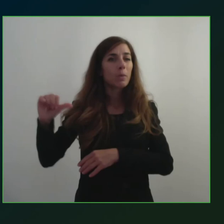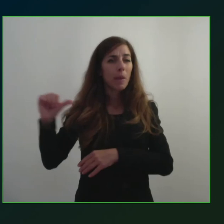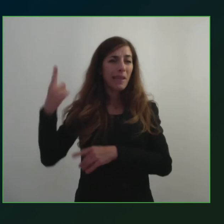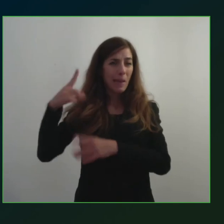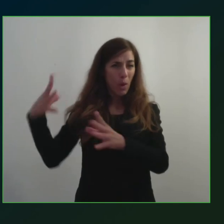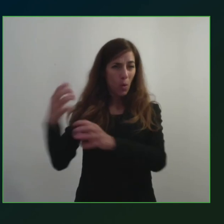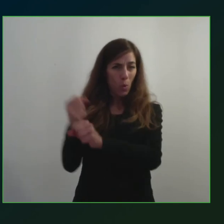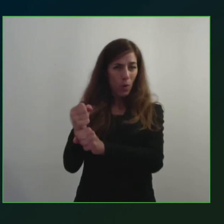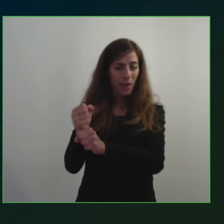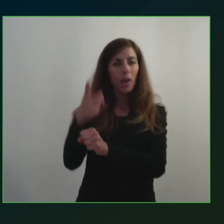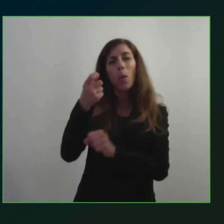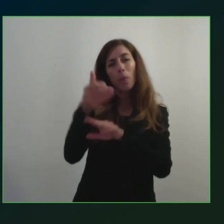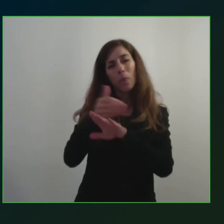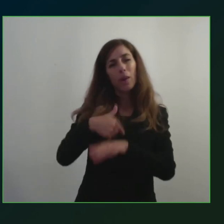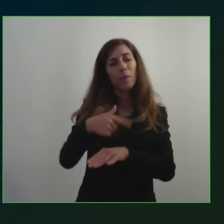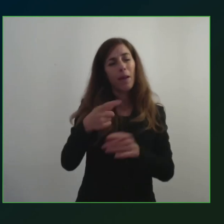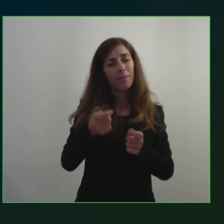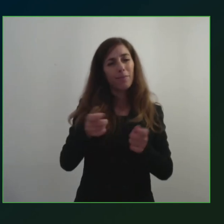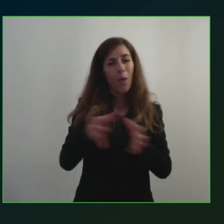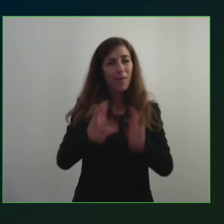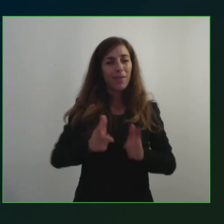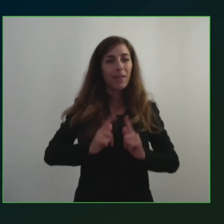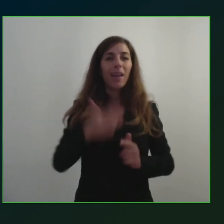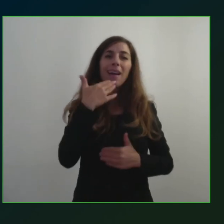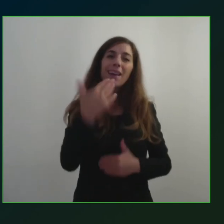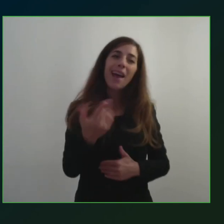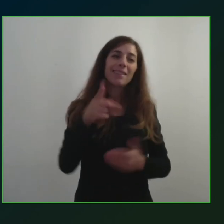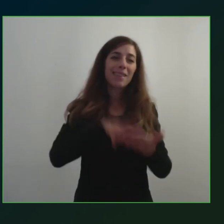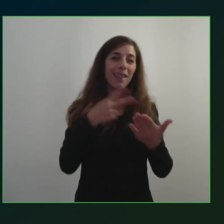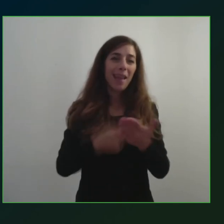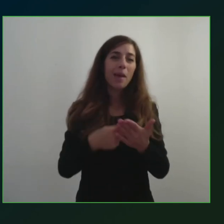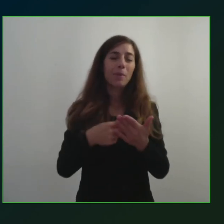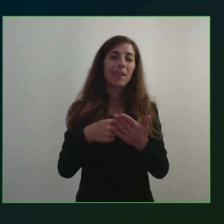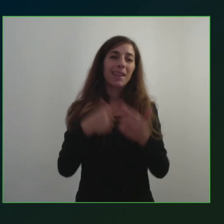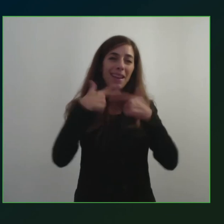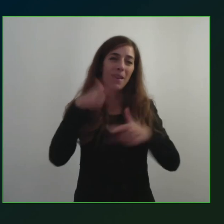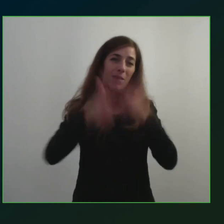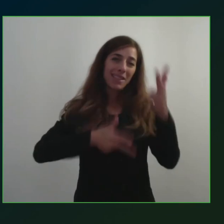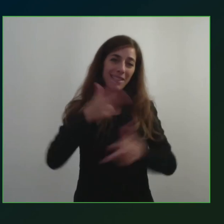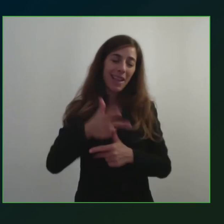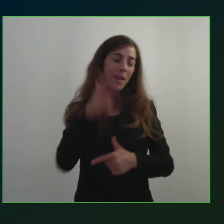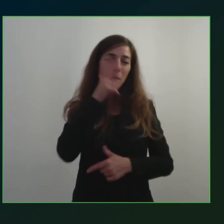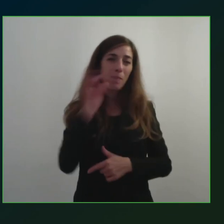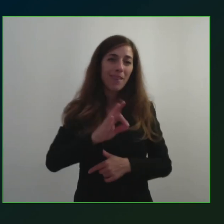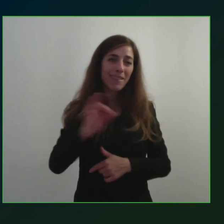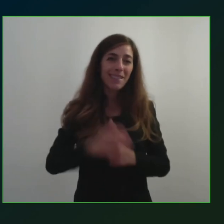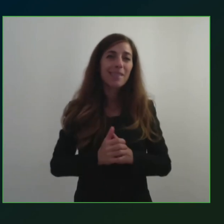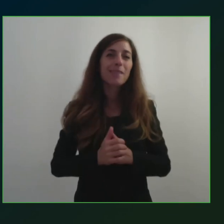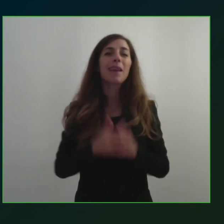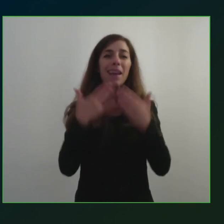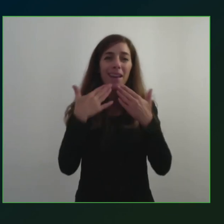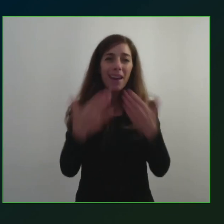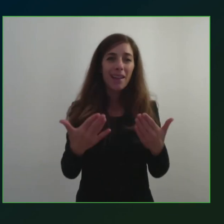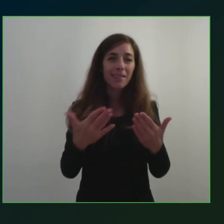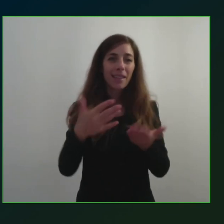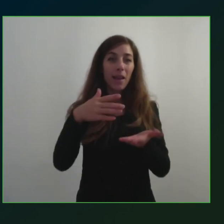permettetemi di ringraziare i nostri interpreti della lingua dei segni che sono stati bravissimi e quindi li ringrazio di essere